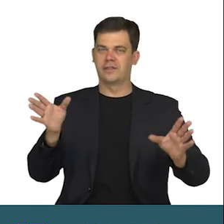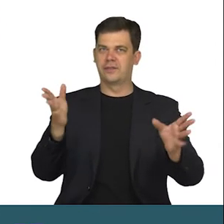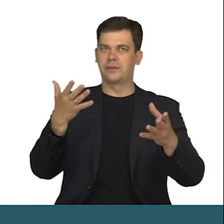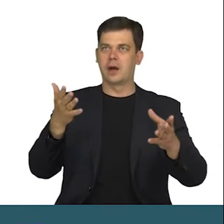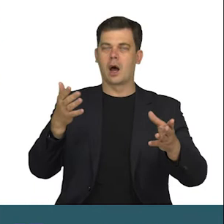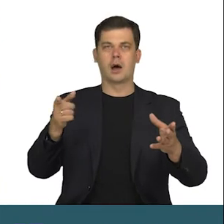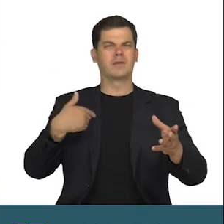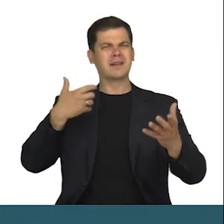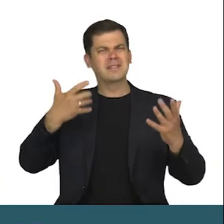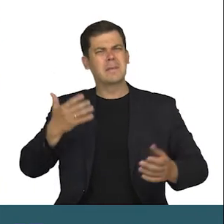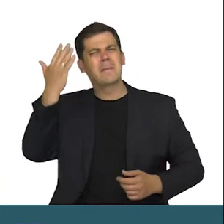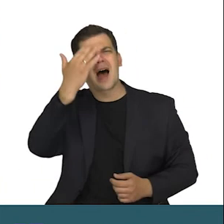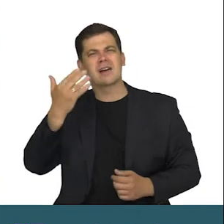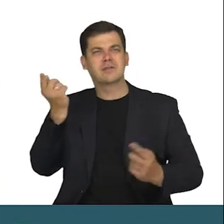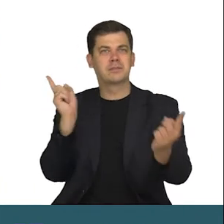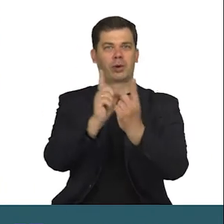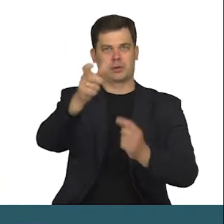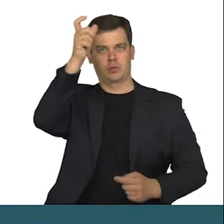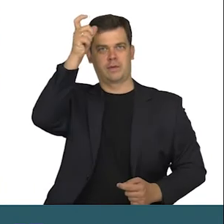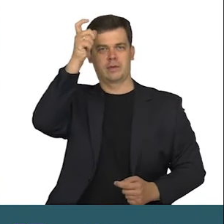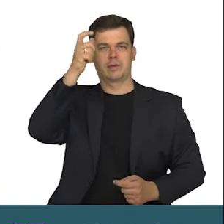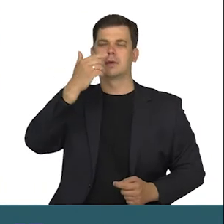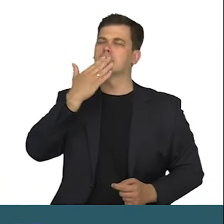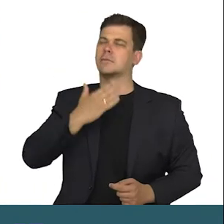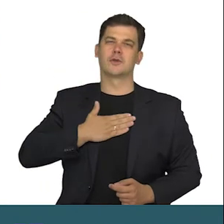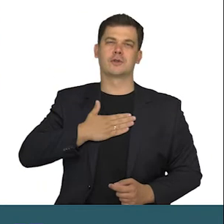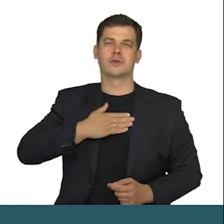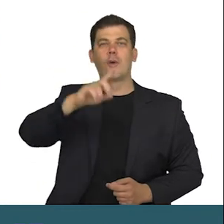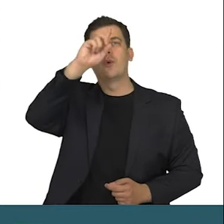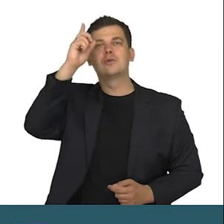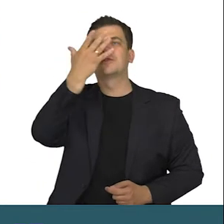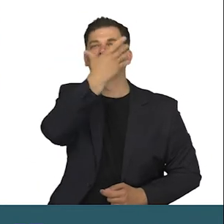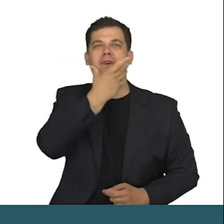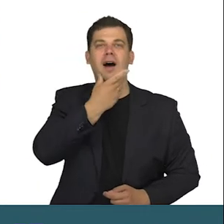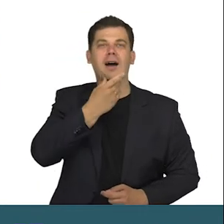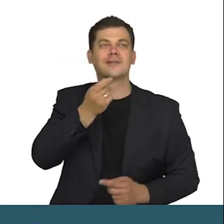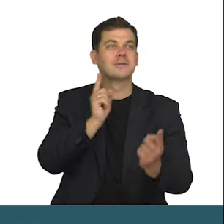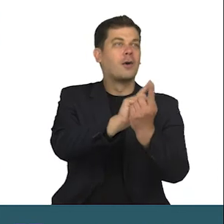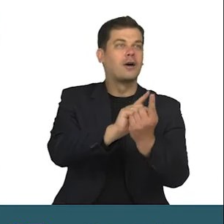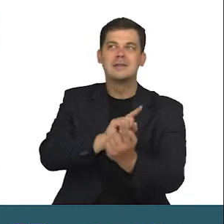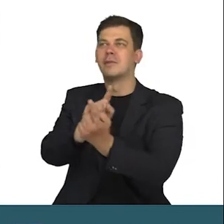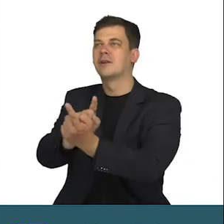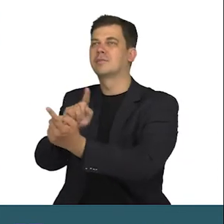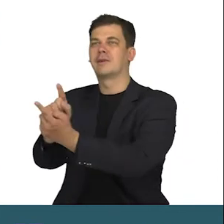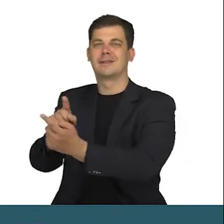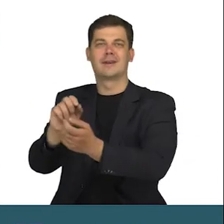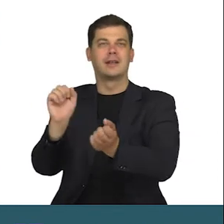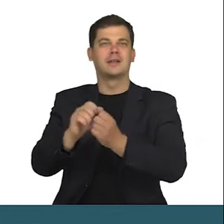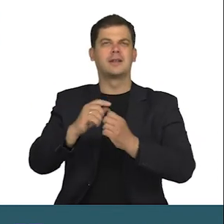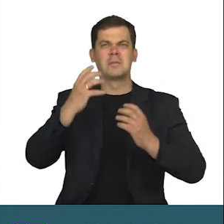a mi się marzy człowiek. Uwielbiam ludzkie twarze. Zapis nutowy